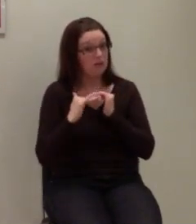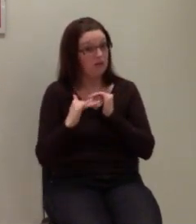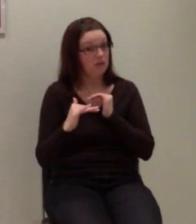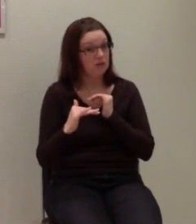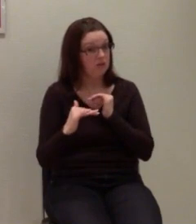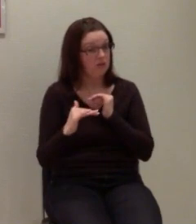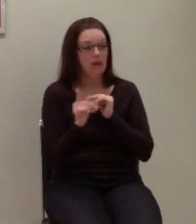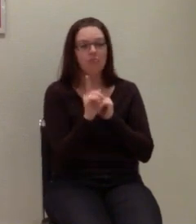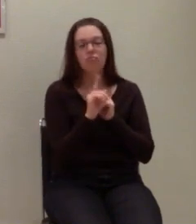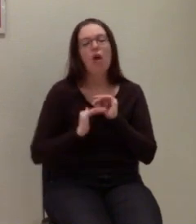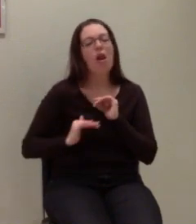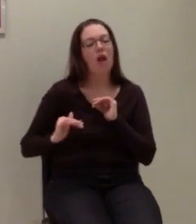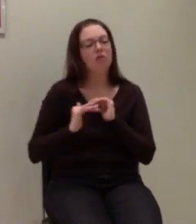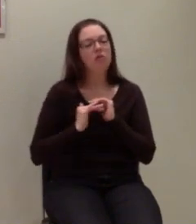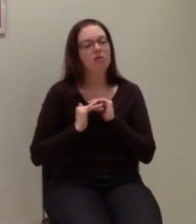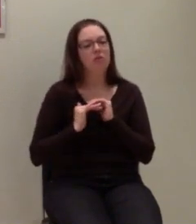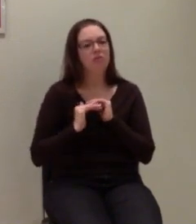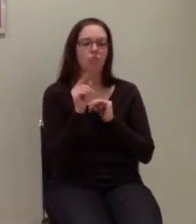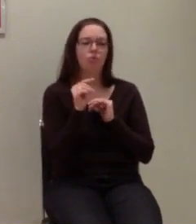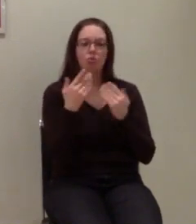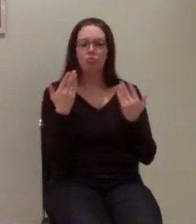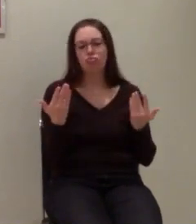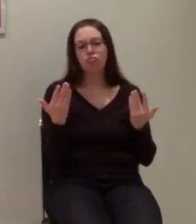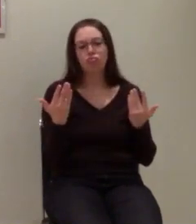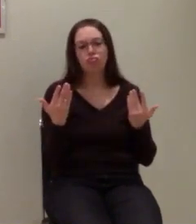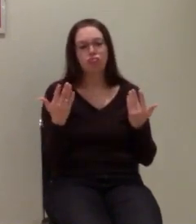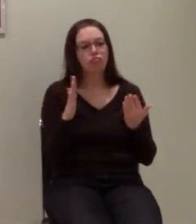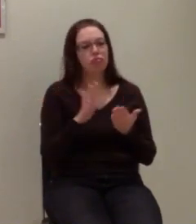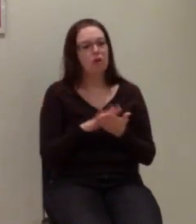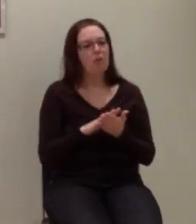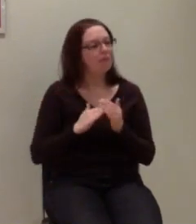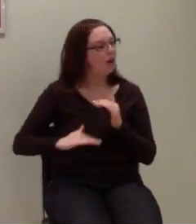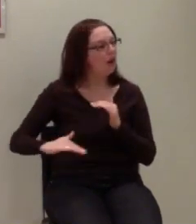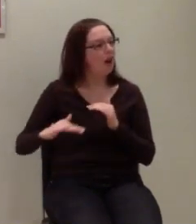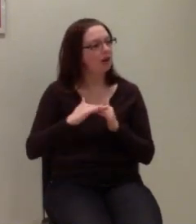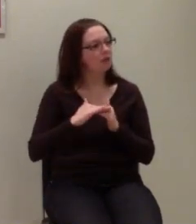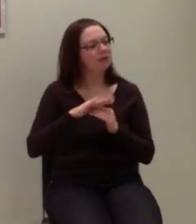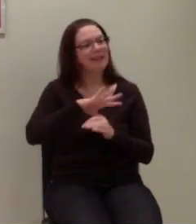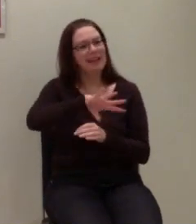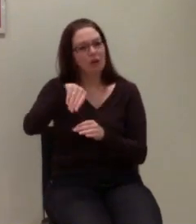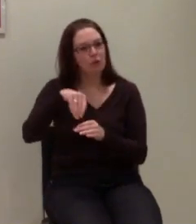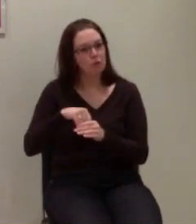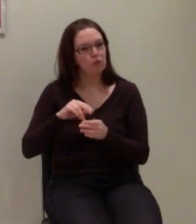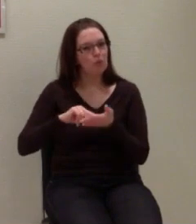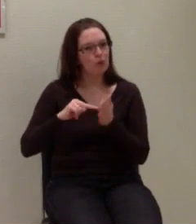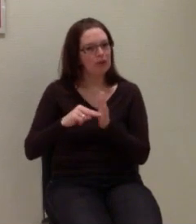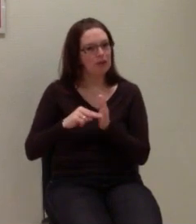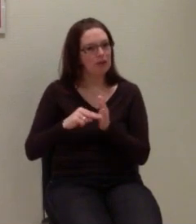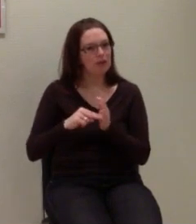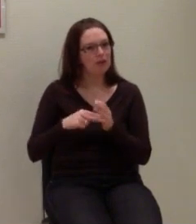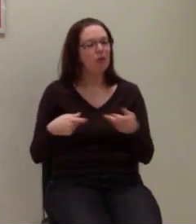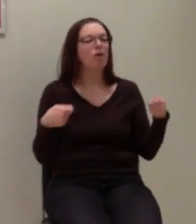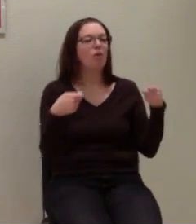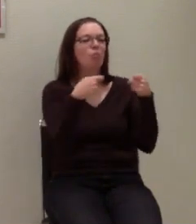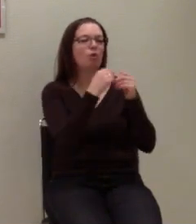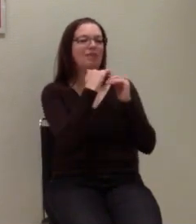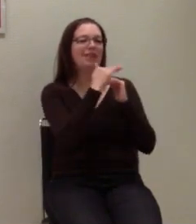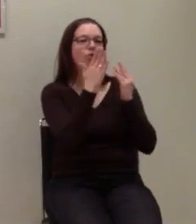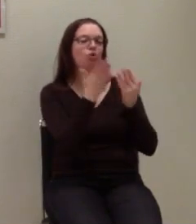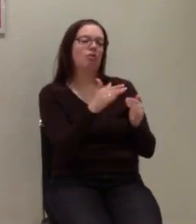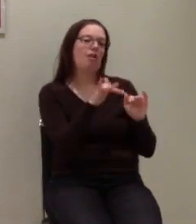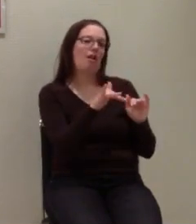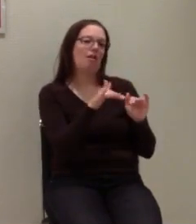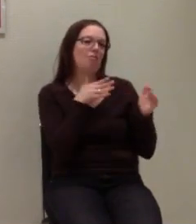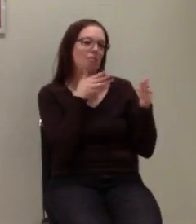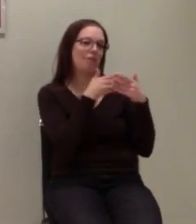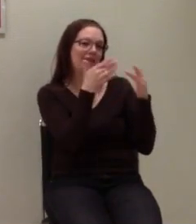Da bin ich jetzt was, Land. Also dann würde ich sagen, bleiben wir beim Land, bei Inklusionspolitik. Barrierefreiheit haben wir sowieso, da sind wir sogar auch beide